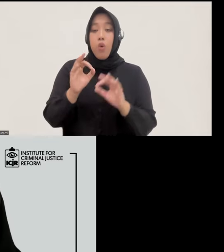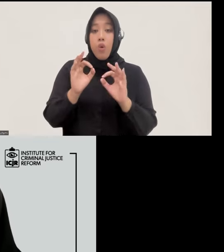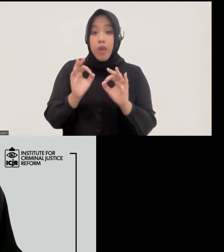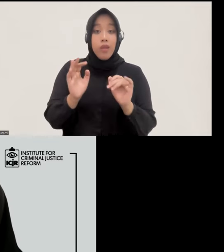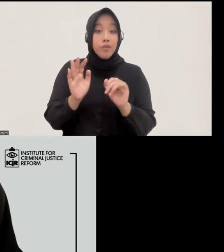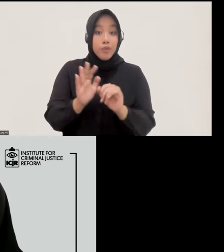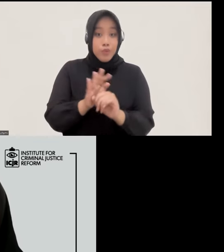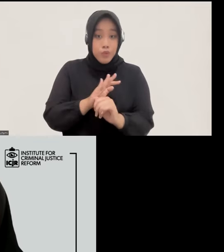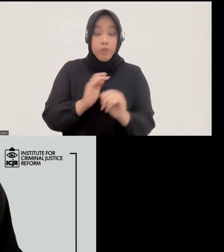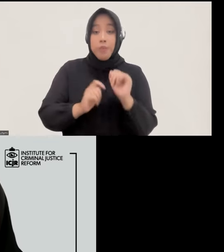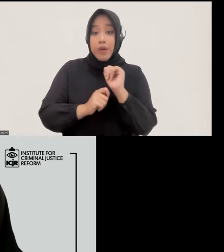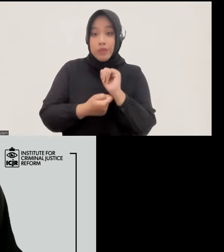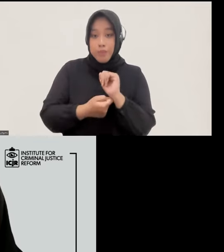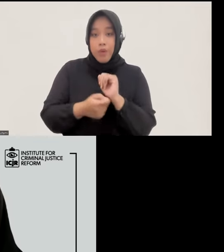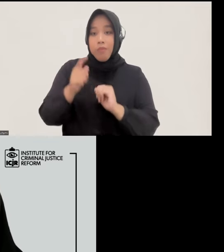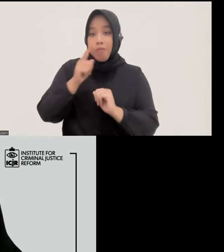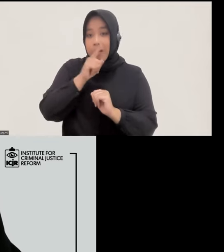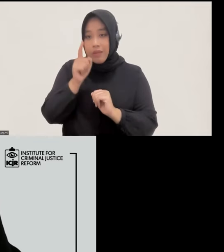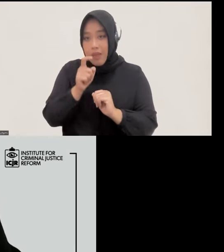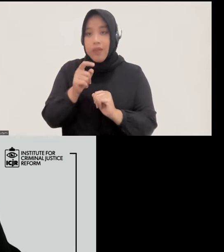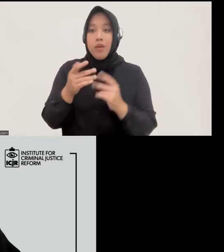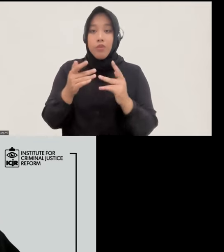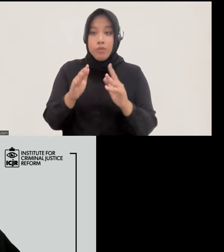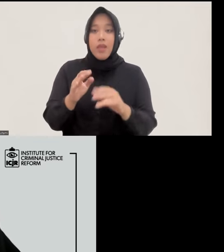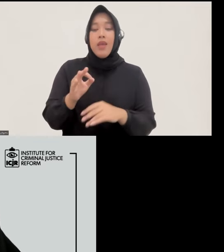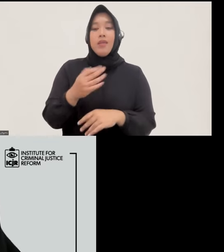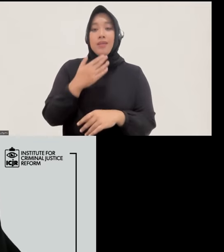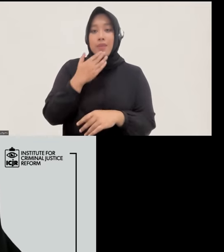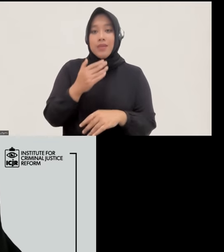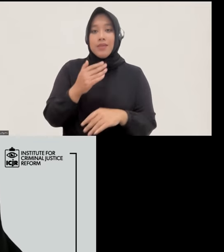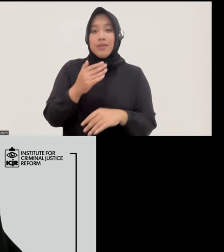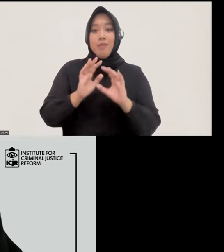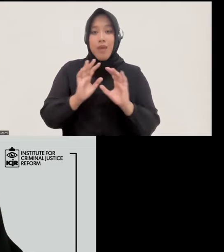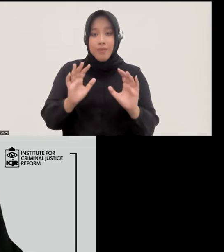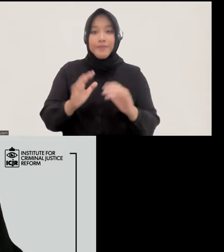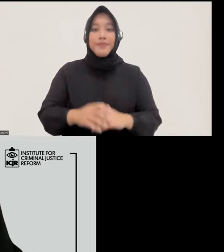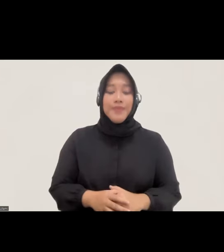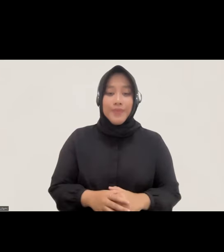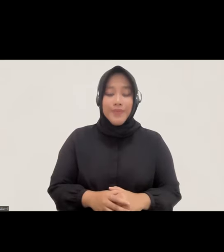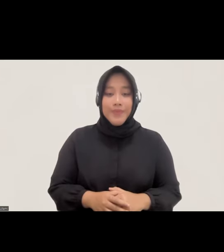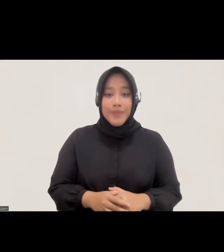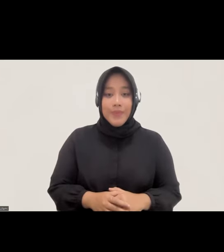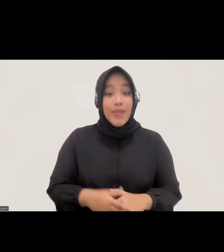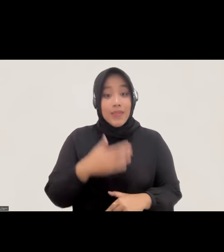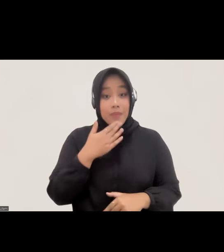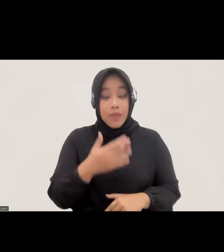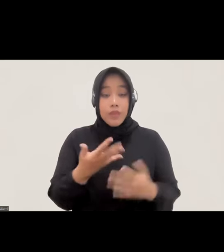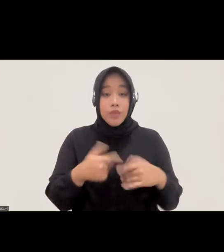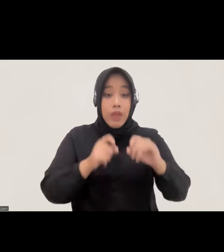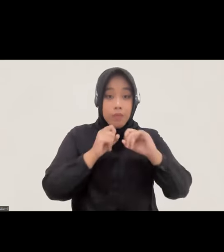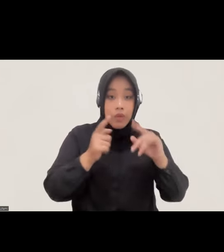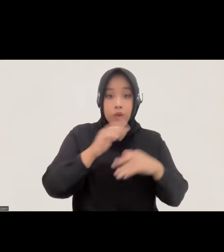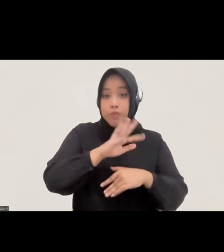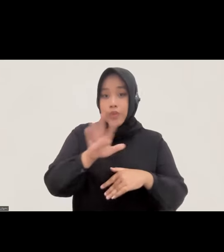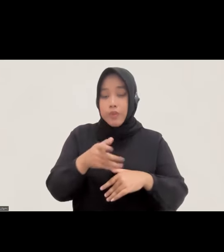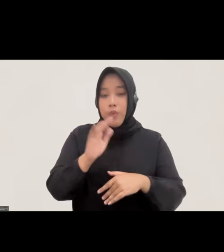tanggapannya untuk pertanyaan-pertanyaannya terima kasih banyak terima kasih banyak Mbak Maidina tadi sudah menjawab semua